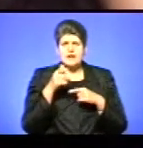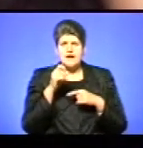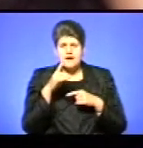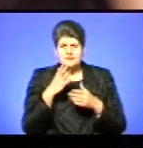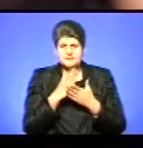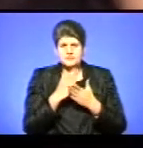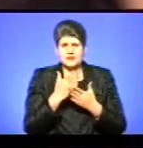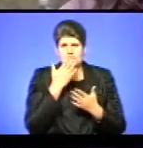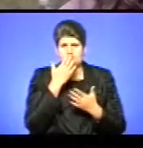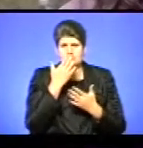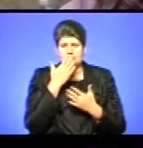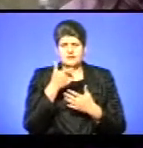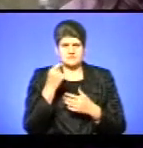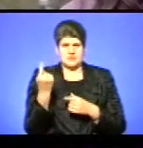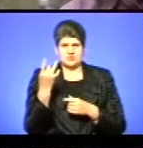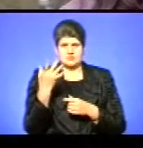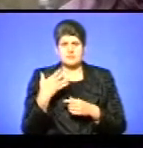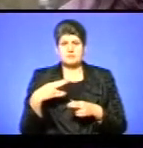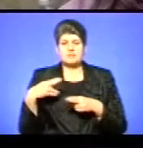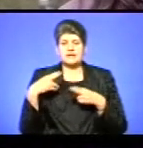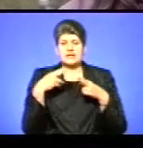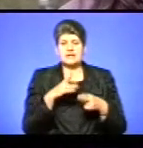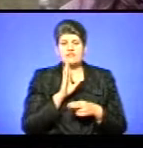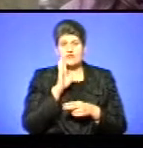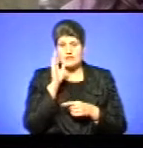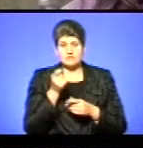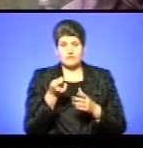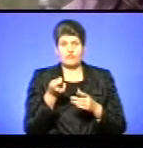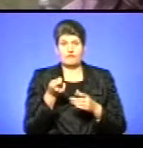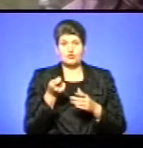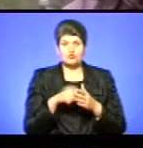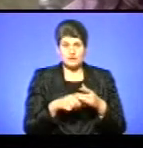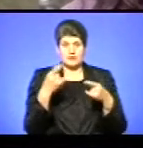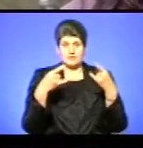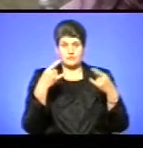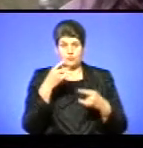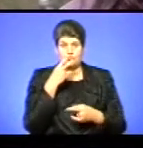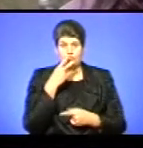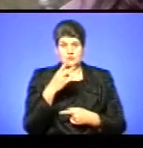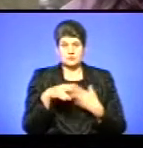подихала газом. Ми приїхали вранці, коли вімкнула телевізор, я побачила, що твориться.